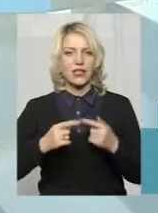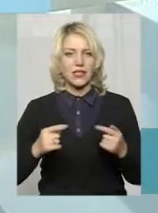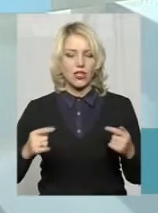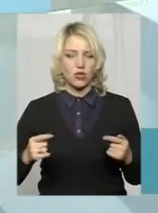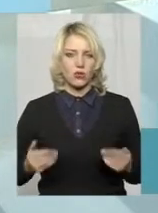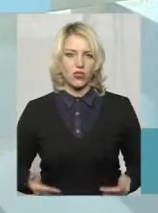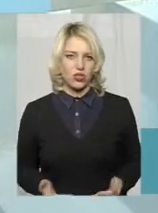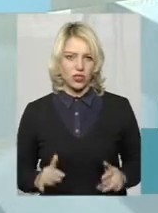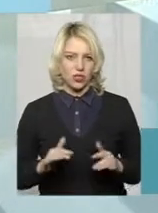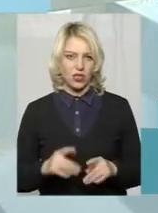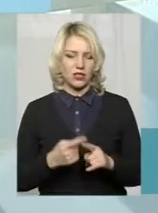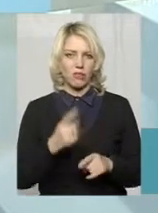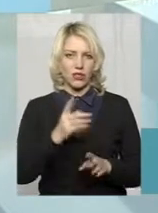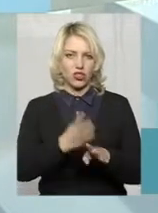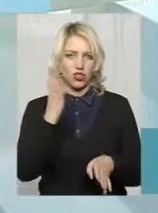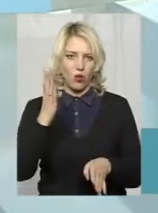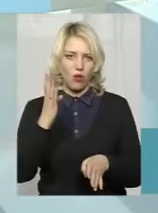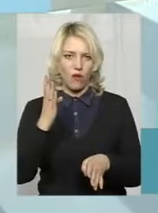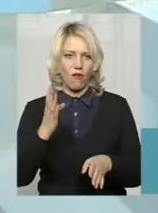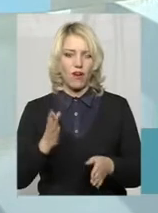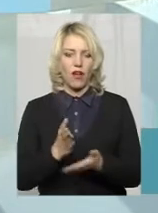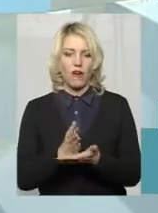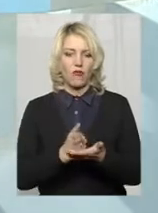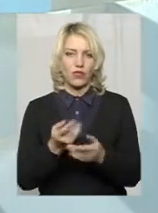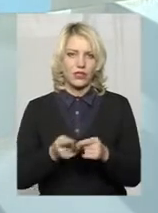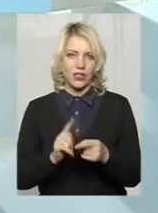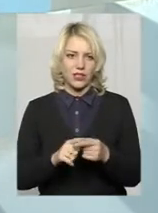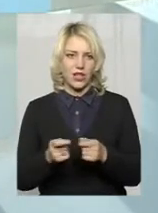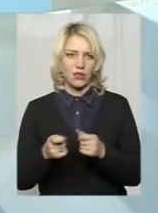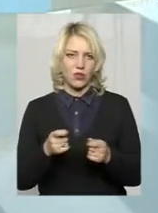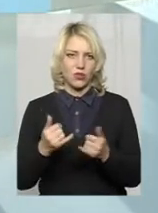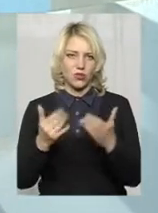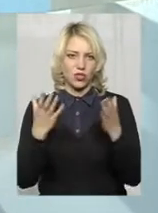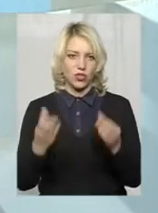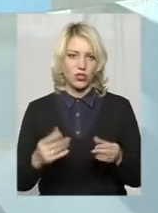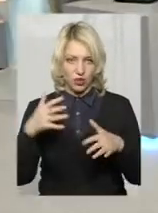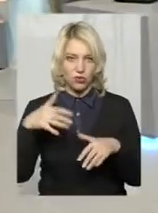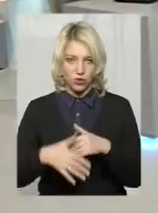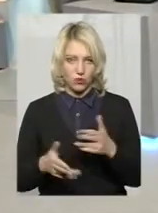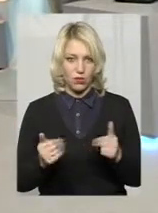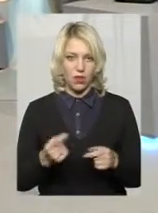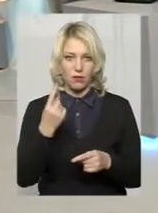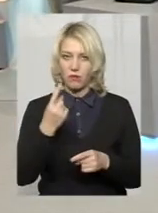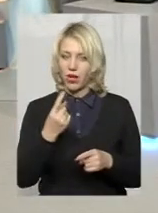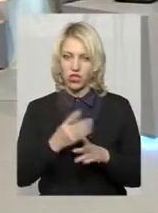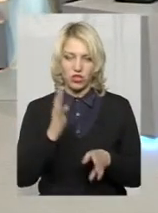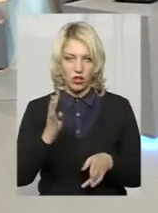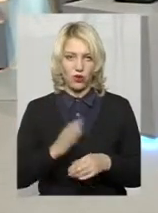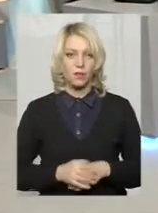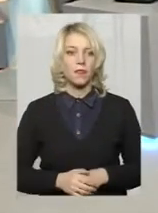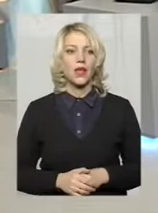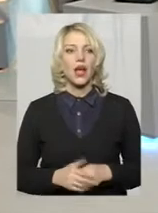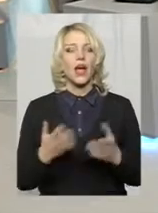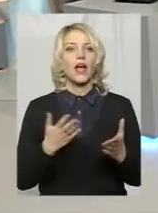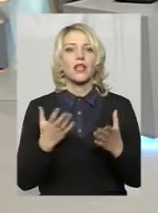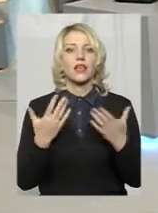життєдіяльності. Оце першочергова функція цієї адміністрації на сьогоднішній день, зрозуміло, так? Це найперше. Це найперше, я ще розкажу.